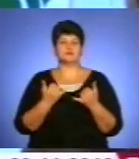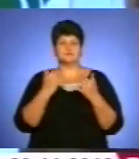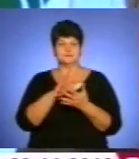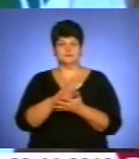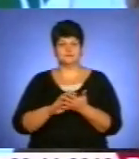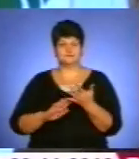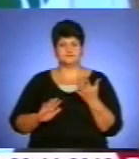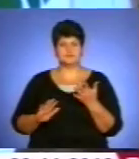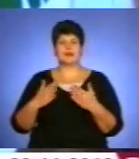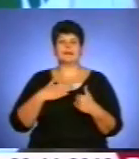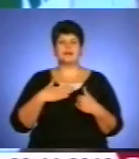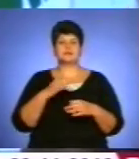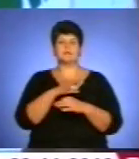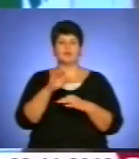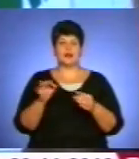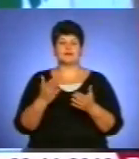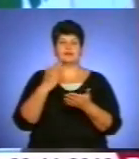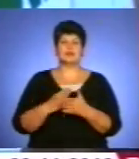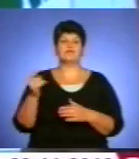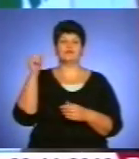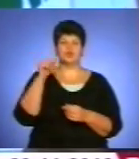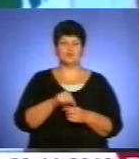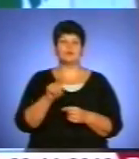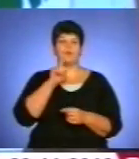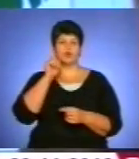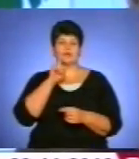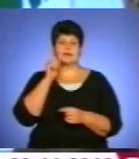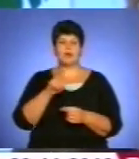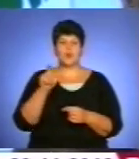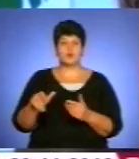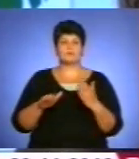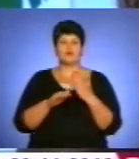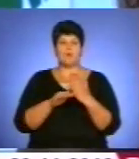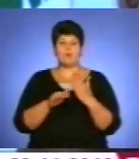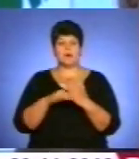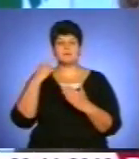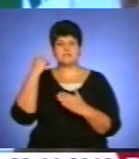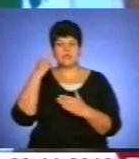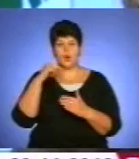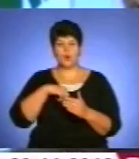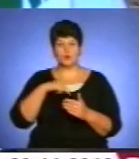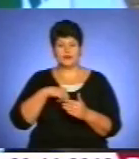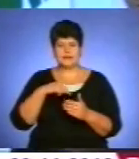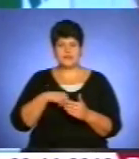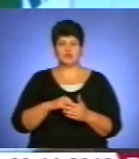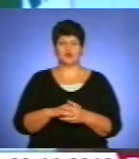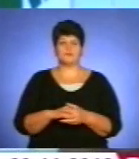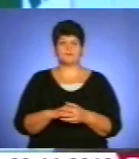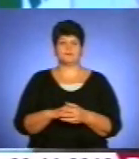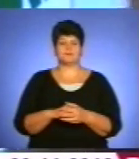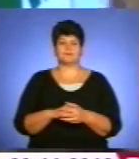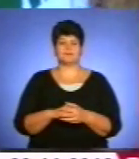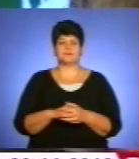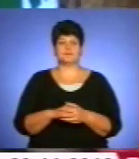Наш проєкт полягає в тому, що ми молодим людям допомагаємо, як психологічно, які